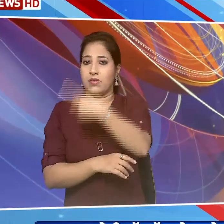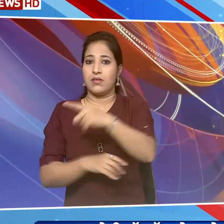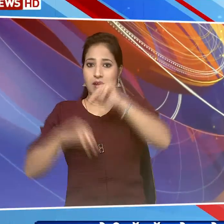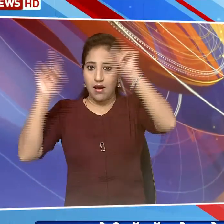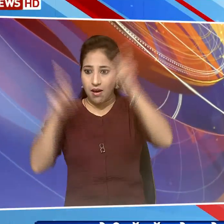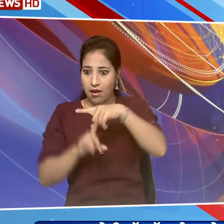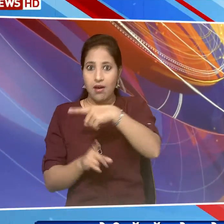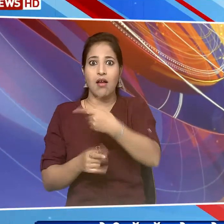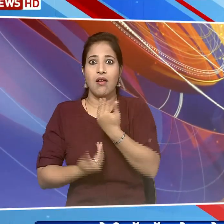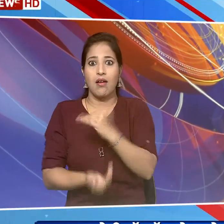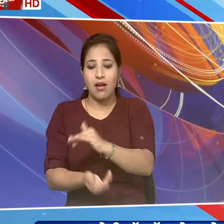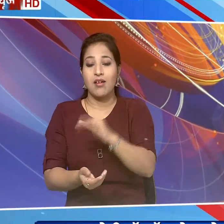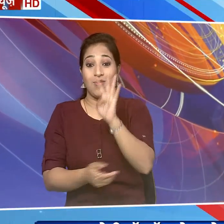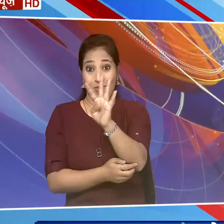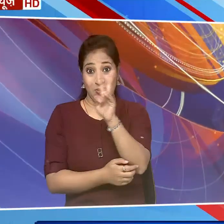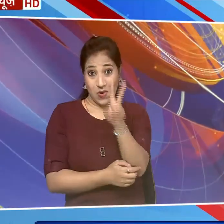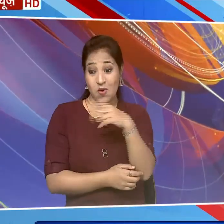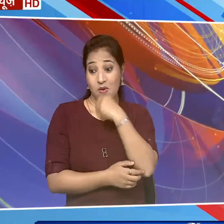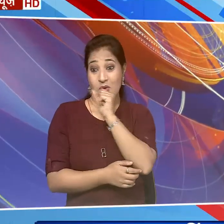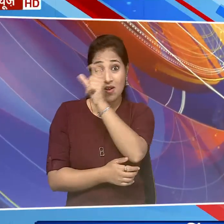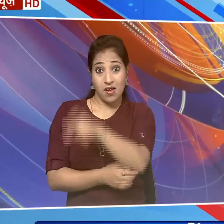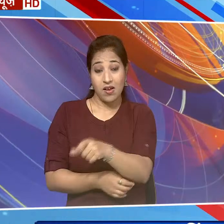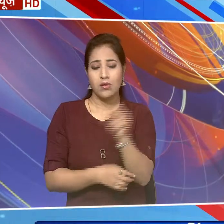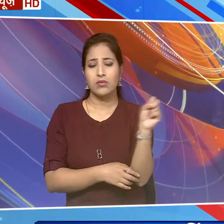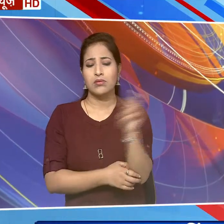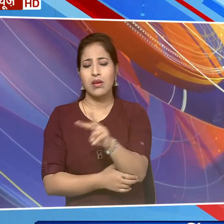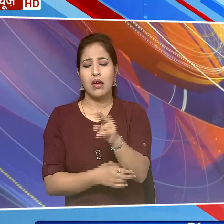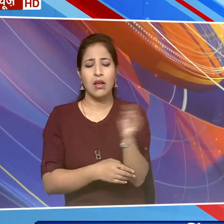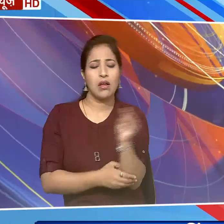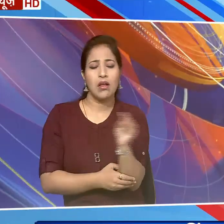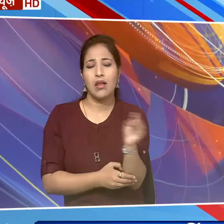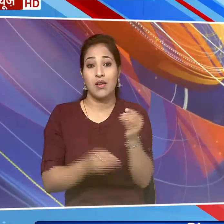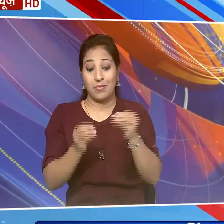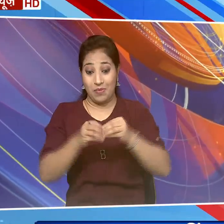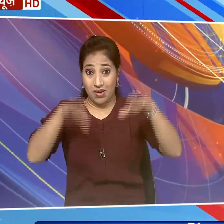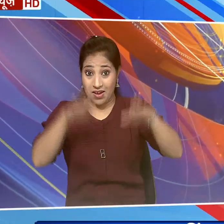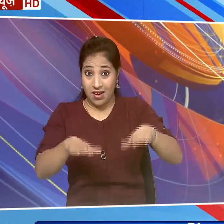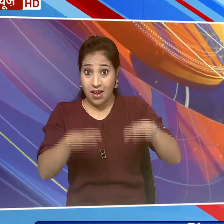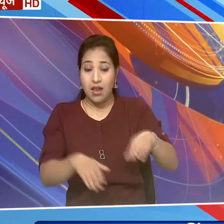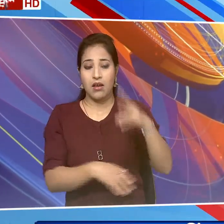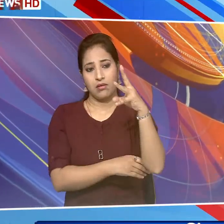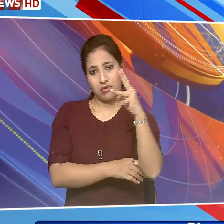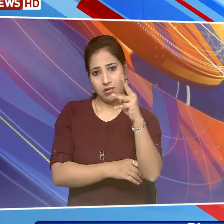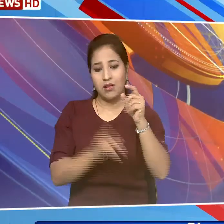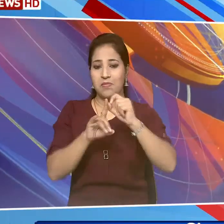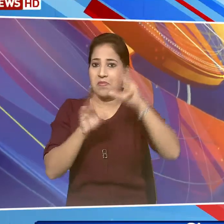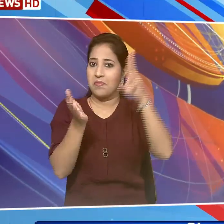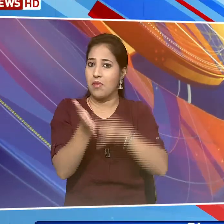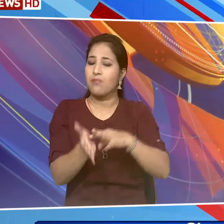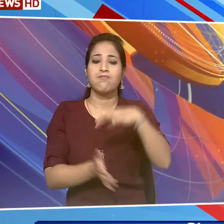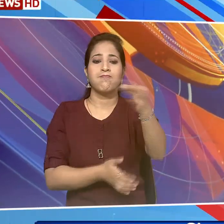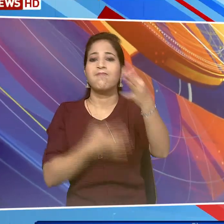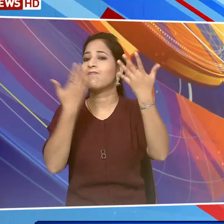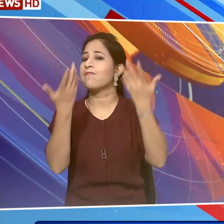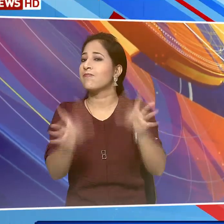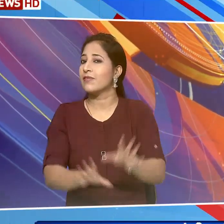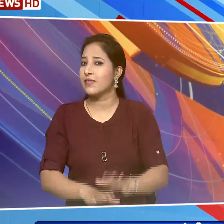42 वर्षिय सुनक दो महीने के अंतराल में ब्रिटन के तीसरे प्रधानमंत्री बनेंगे